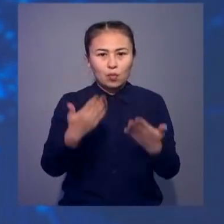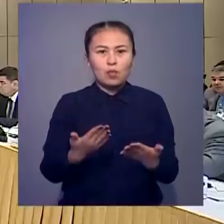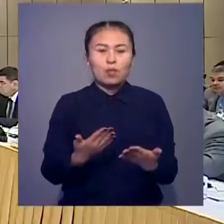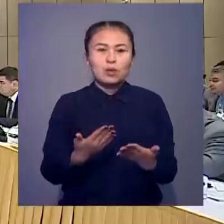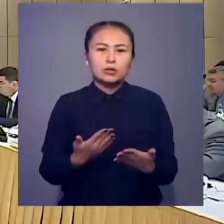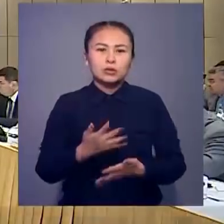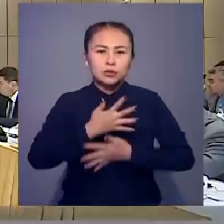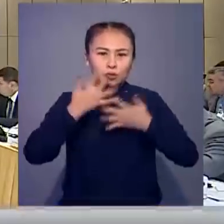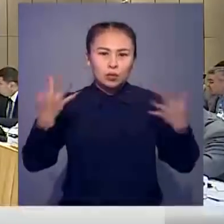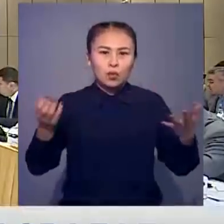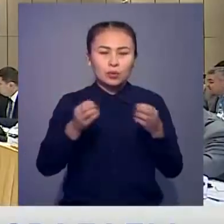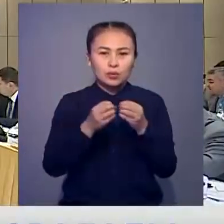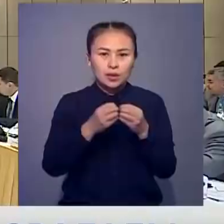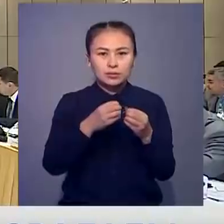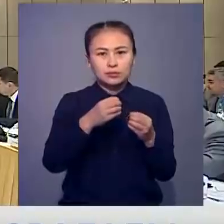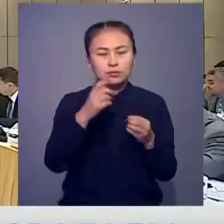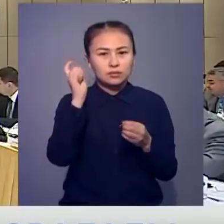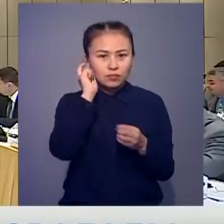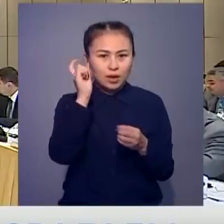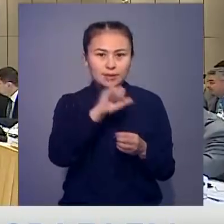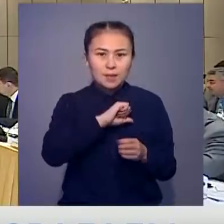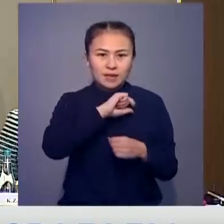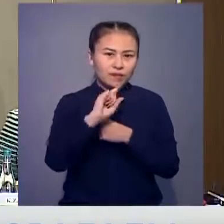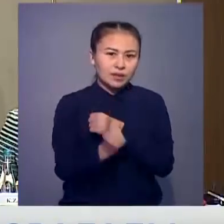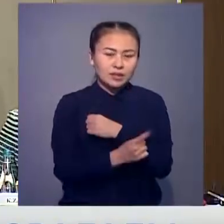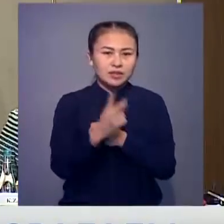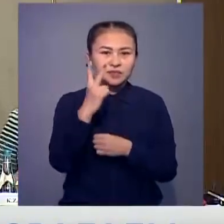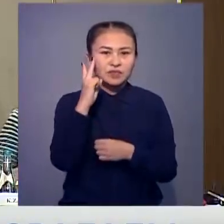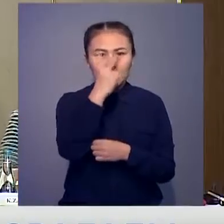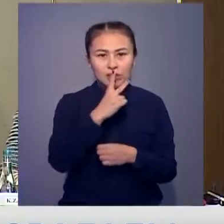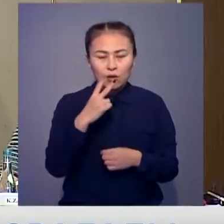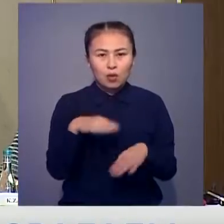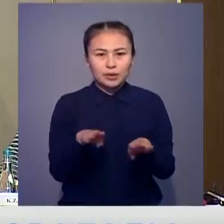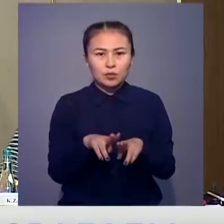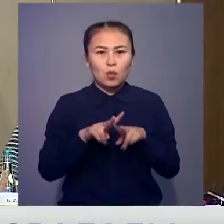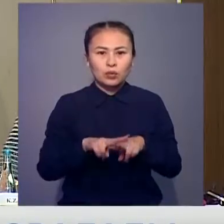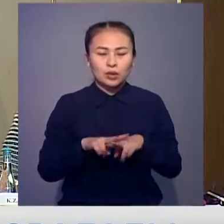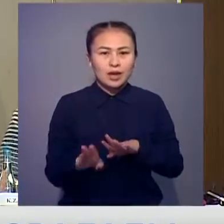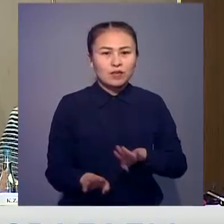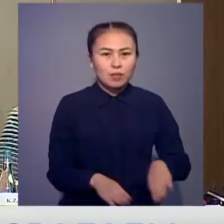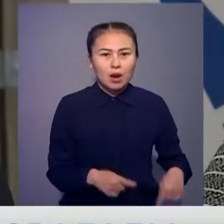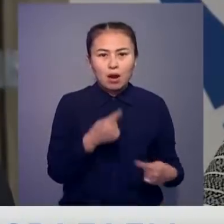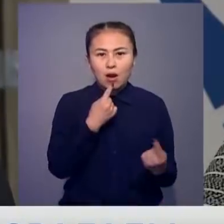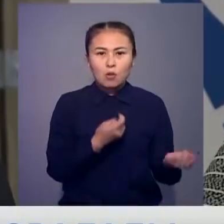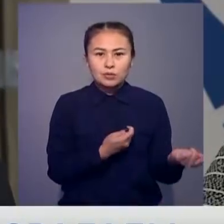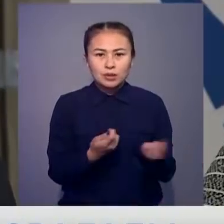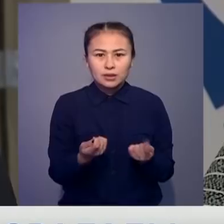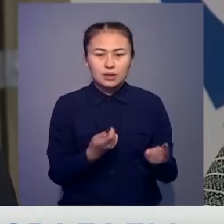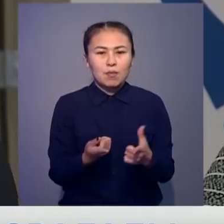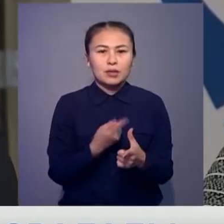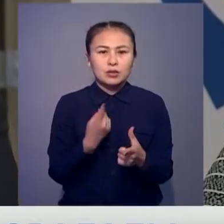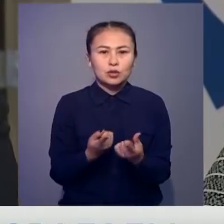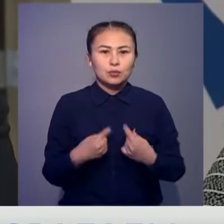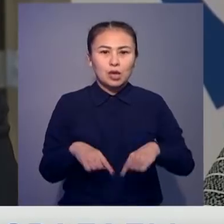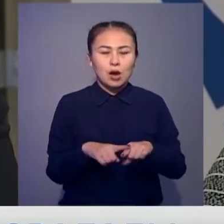отырым. Олардың үлкені онында ал ең күшісі екі жастағана. Бұл тұралы ел ордада өткен Еропадағы қауіпсіздік және